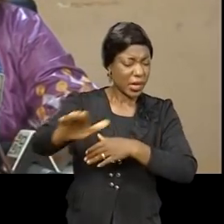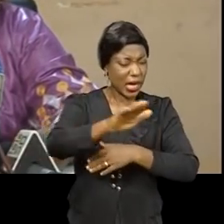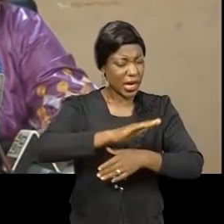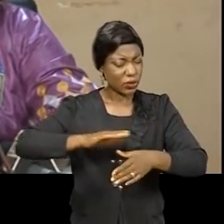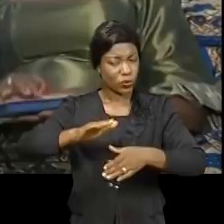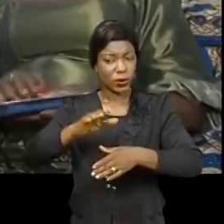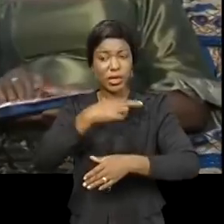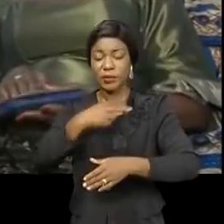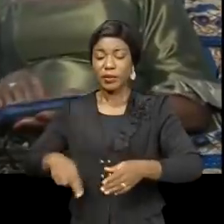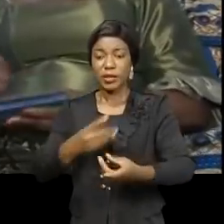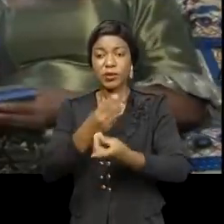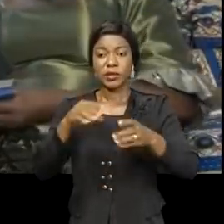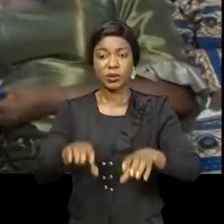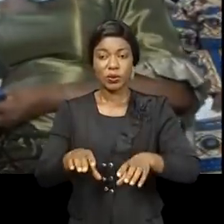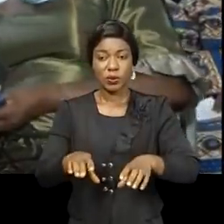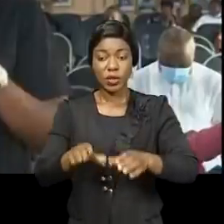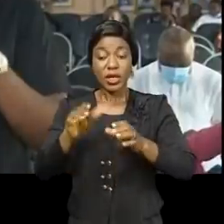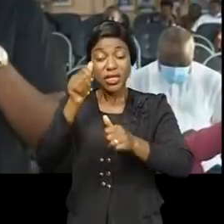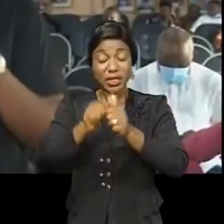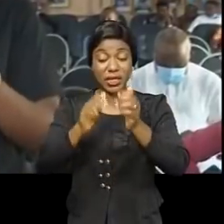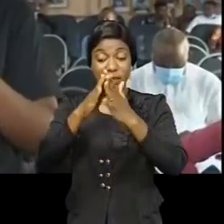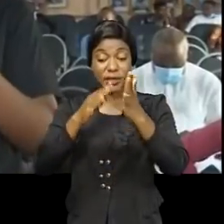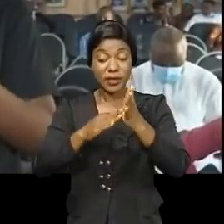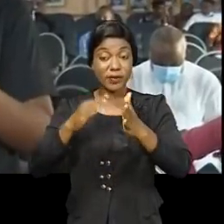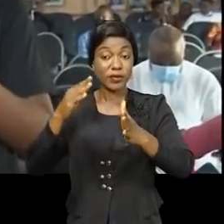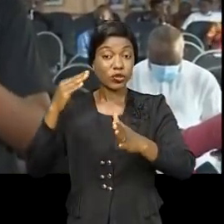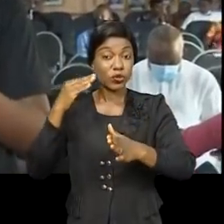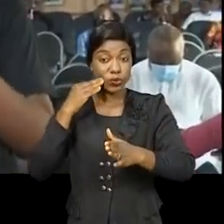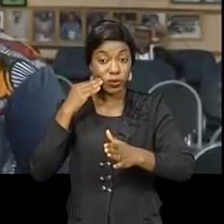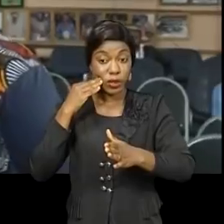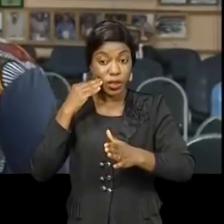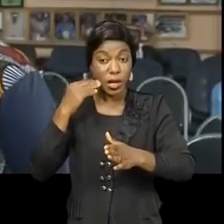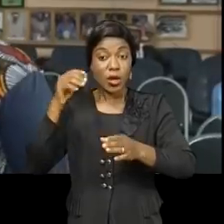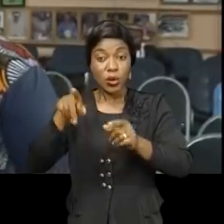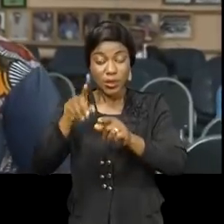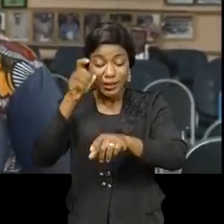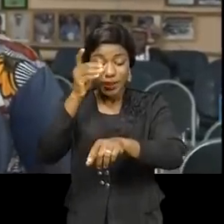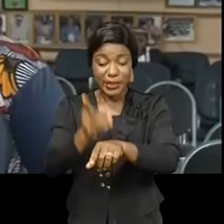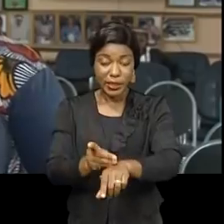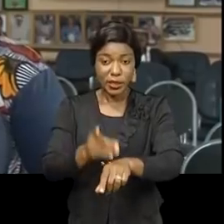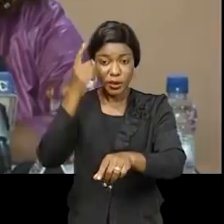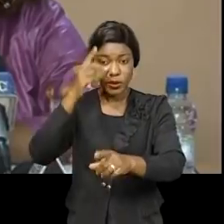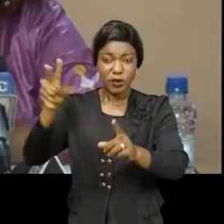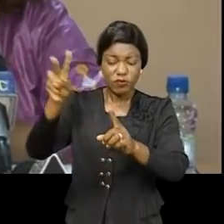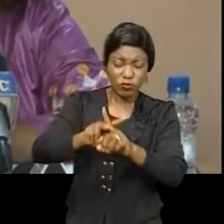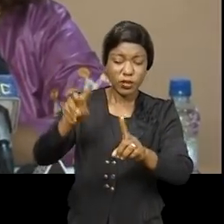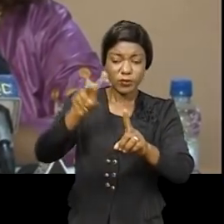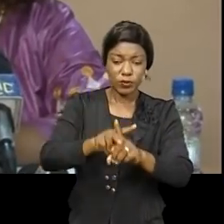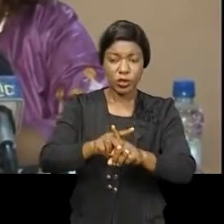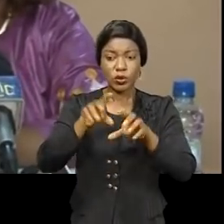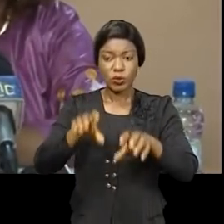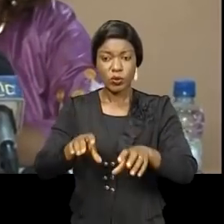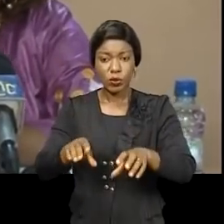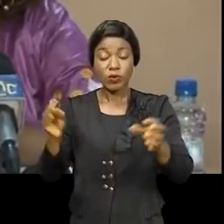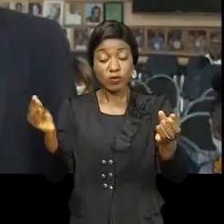la RDC. Chaque 19 juin date d'élimination de violences sexuelles en temps de conflits célébrés dans le monde. La RDC en ce